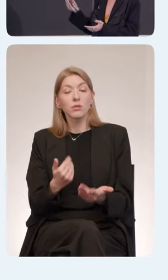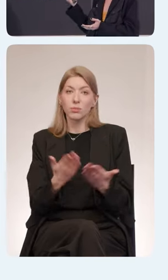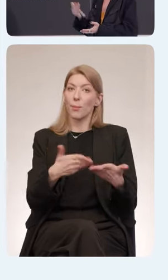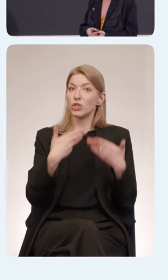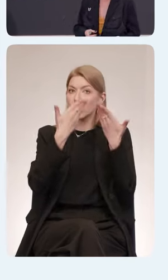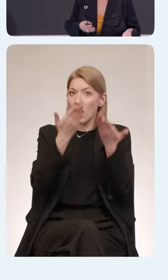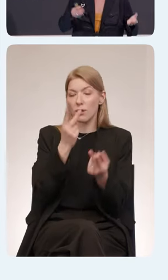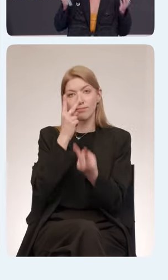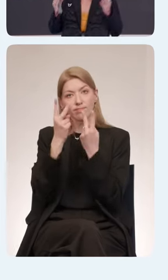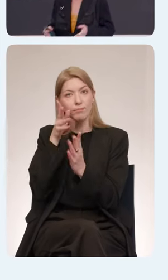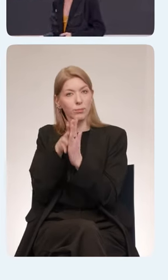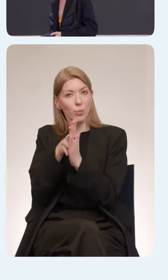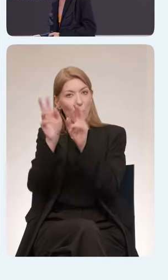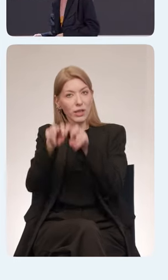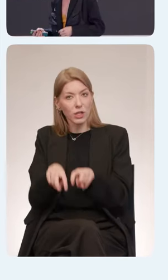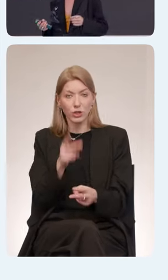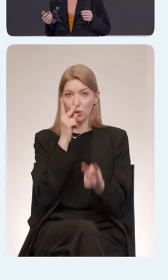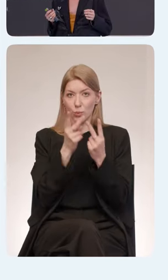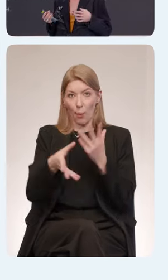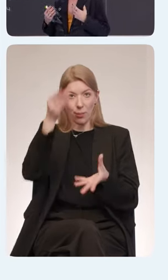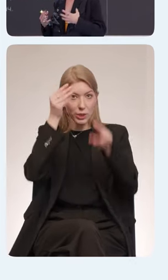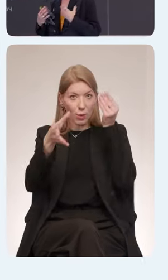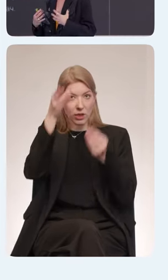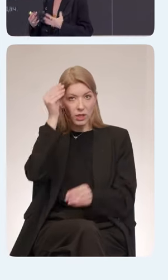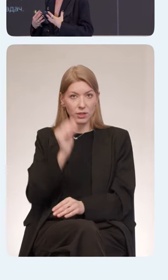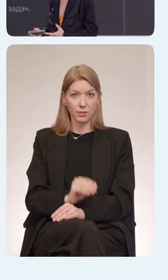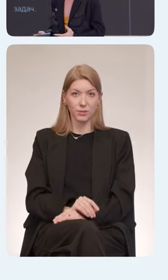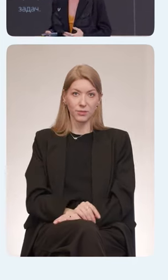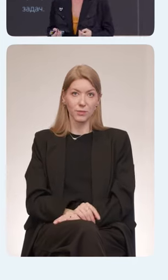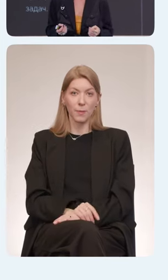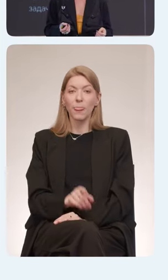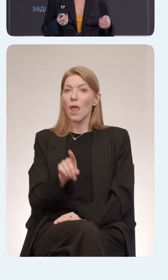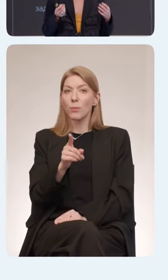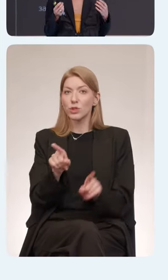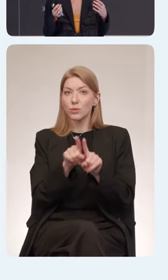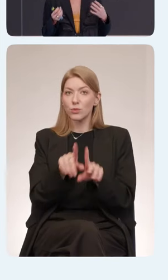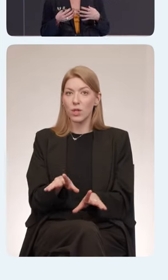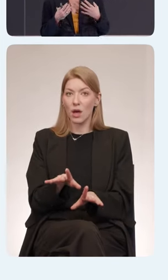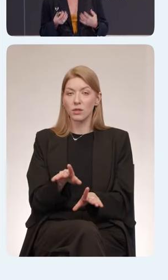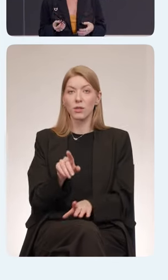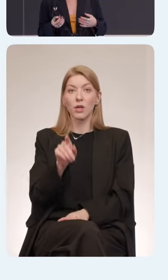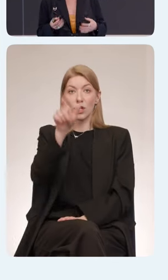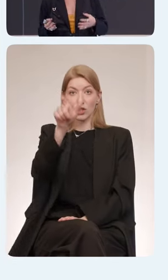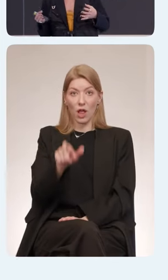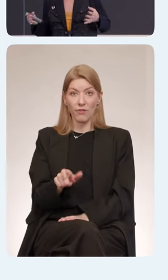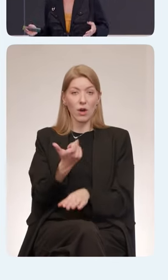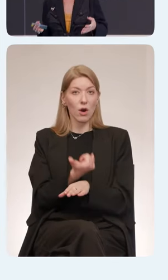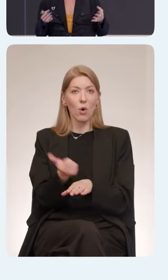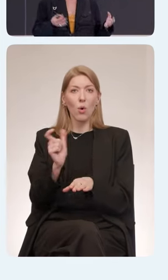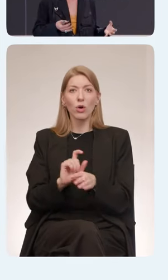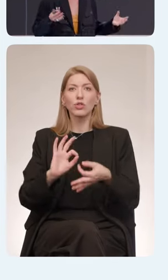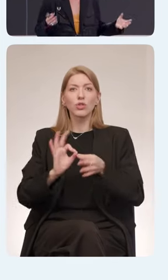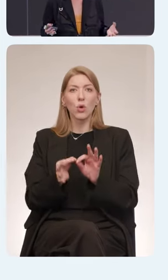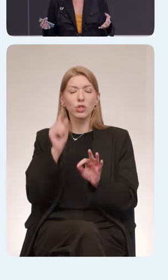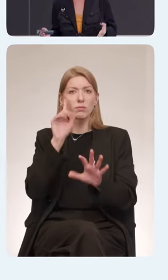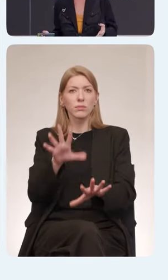послушай, поанализируй, посмотри. Почему с ролями проще? Потому что человеку очень сложно воспринимать абстрактные